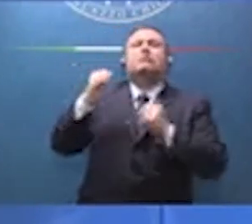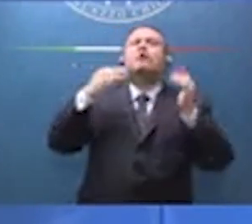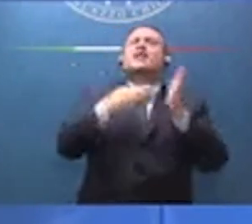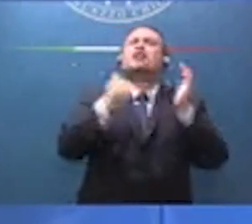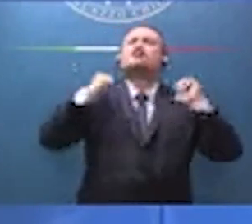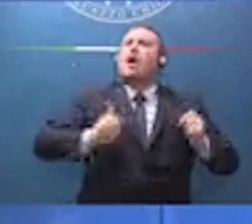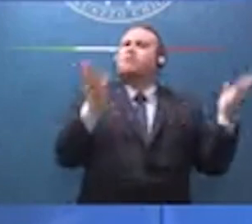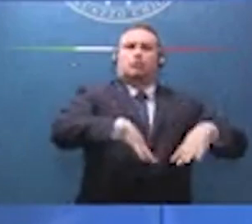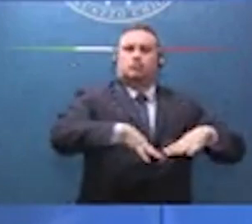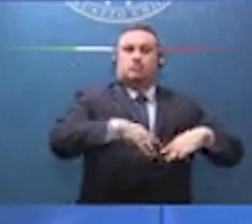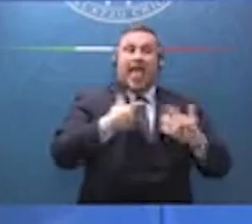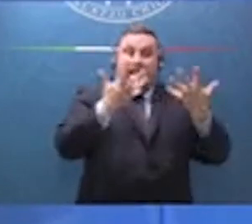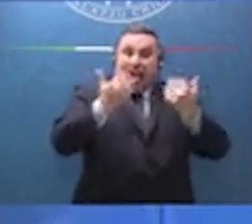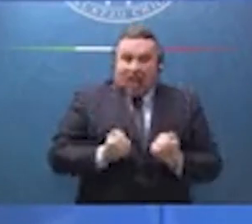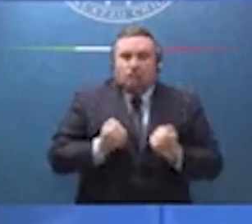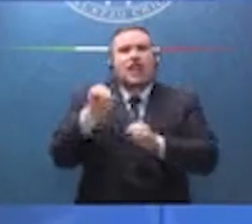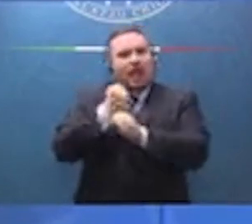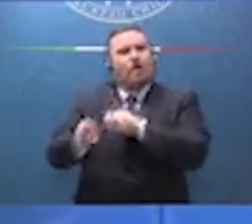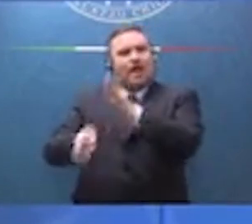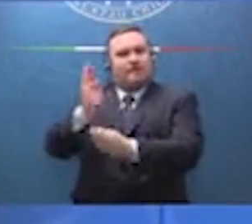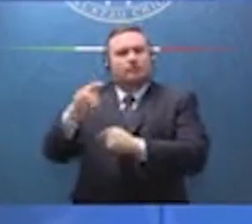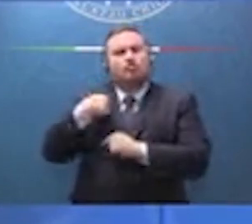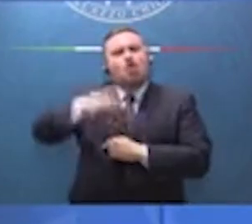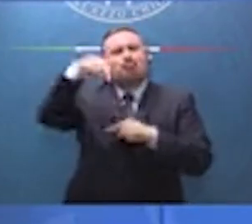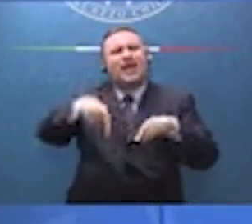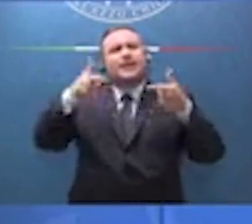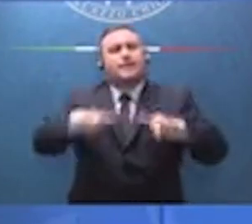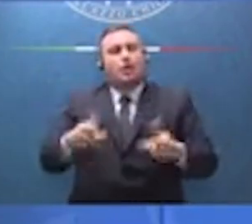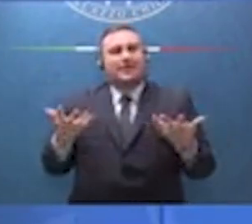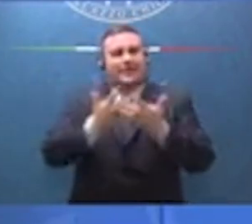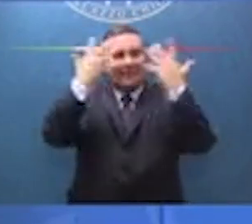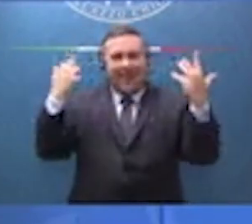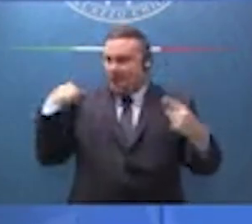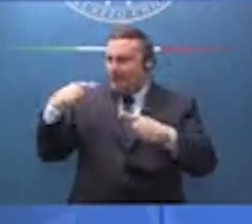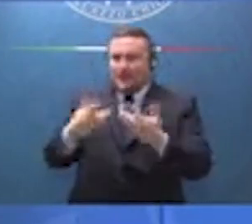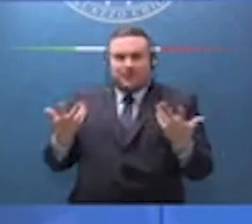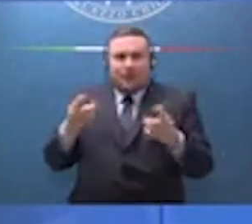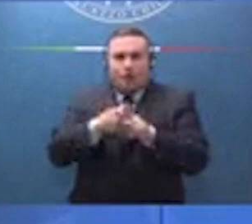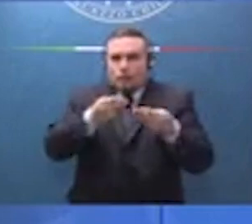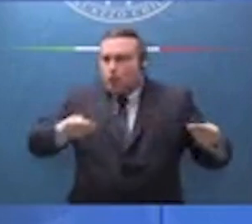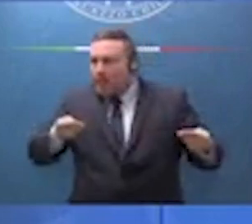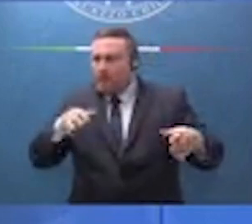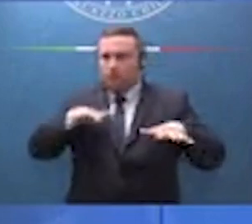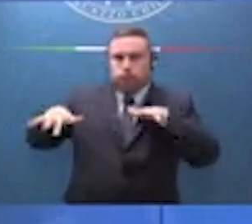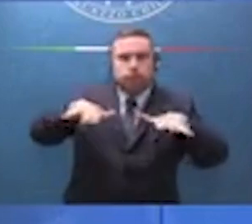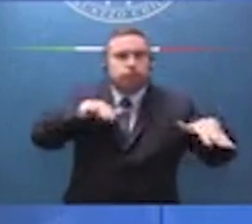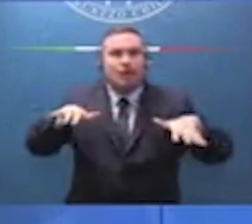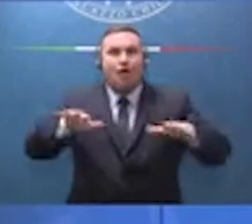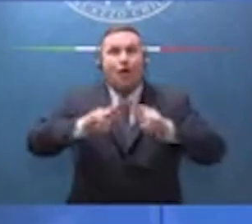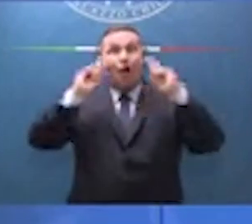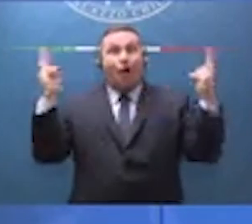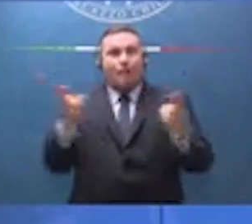Perché abbiamo fatto questa scelta? Abbiamo fatto questa scelta perché ovviamente non avendo ancora messo in campo tutti gli strumenti con i quali vogliamo